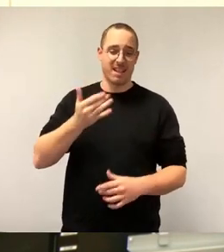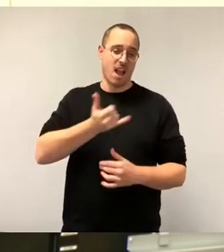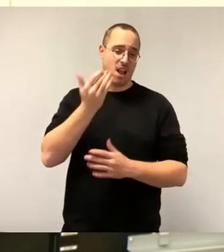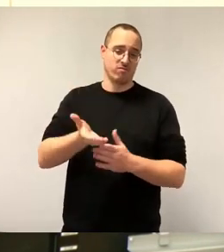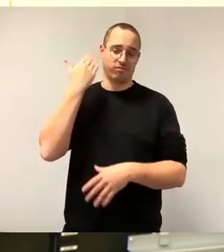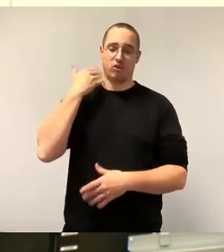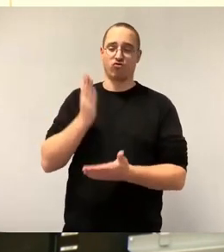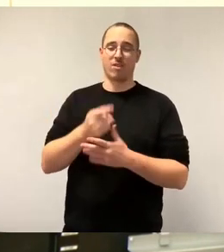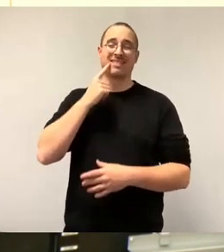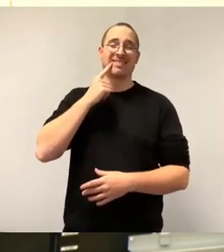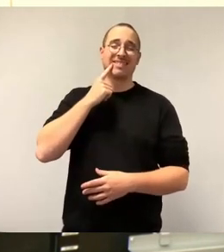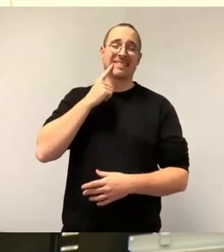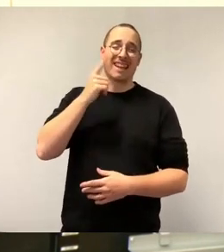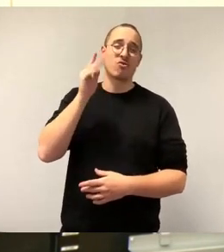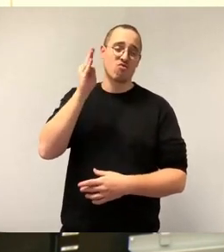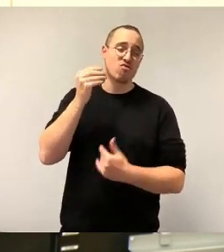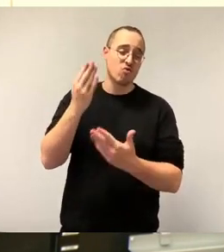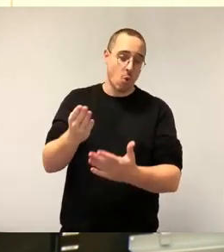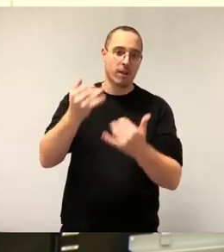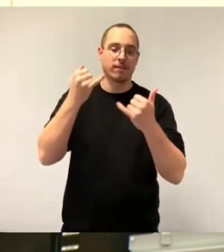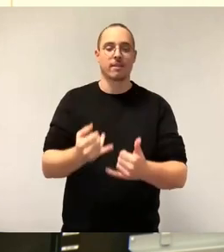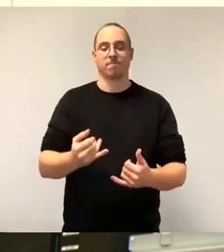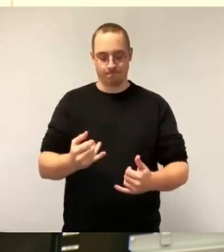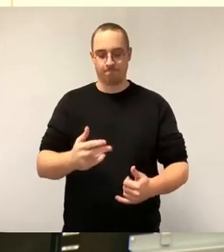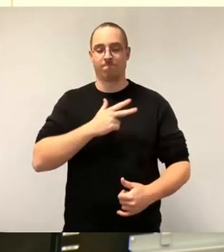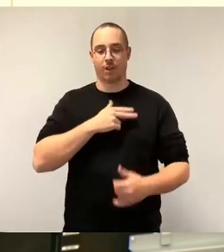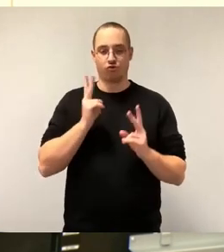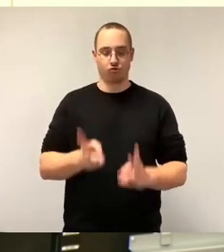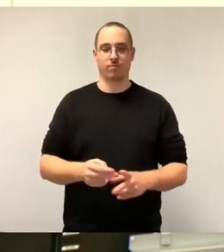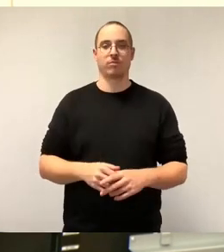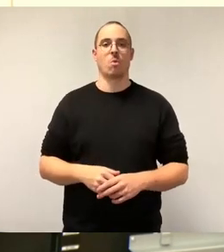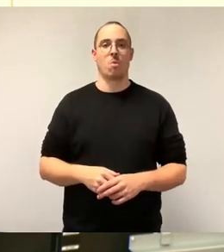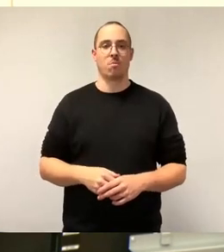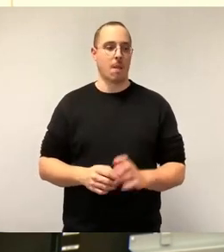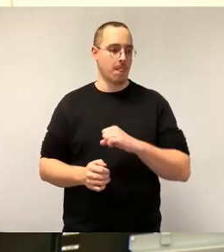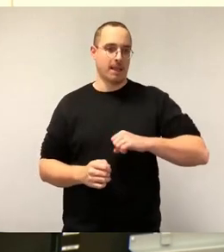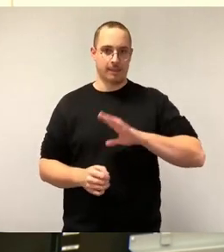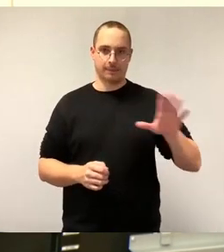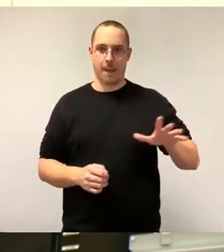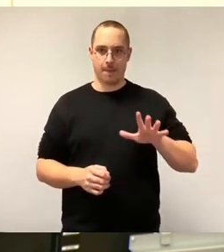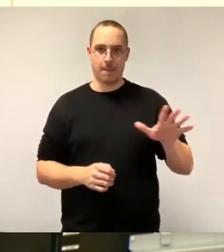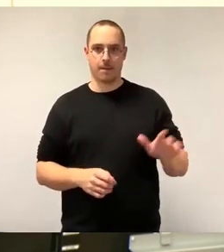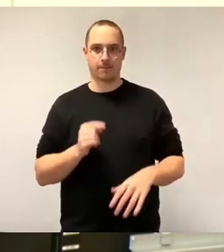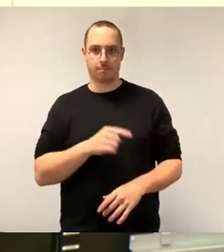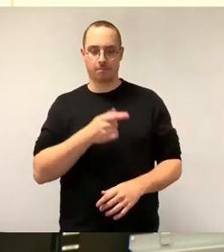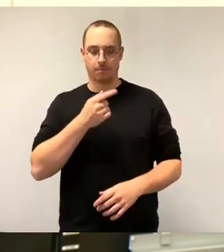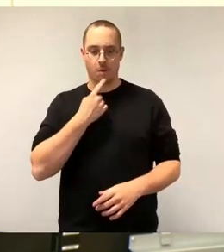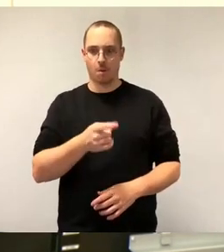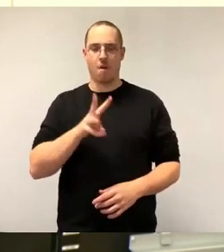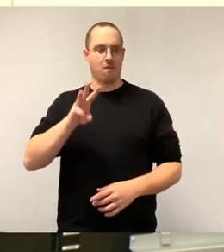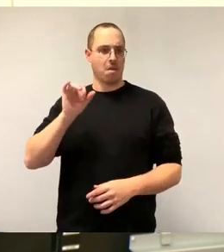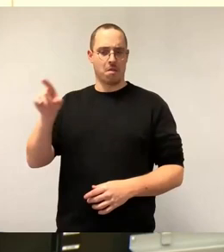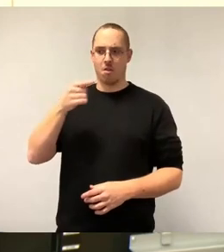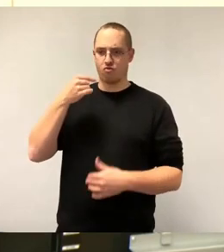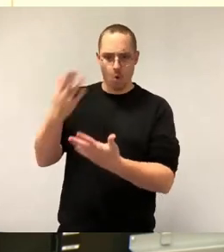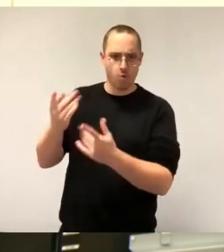Es gab ja hier Feiztänze von der linken Seite, was die WED in Zukunft leisten sollte. Sie sollte ein Player